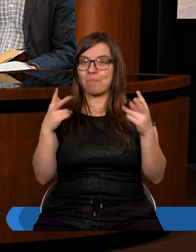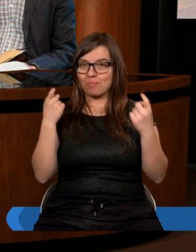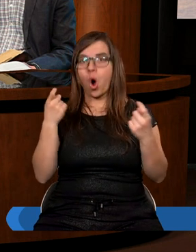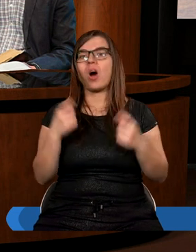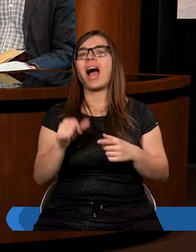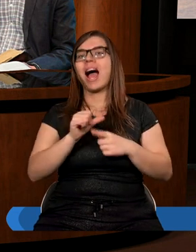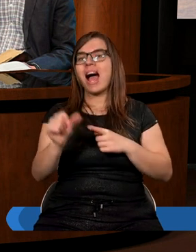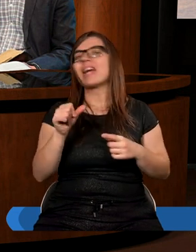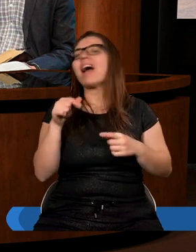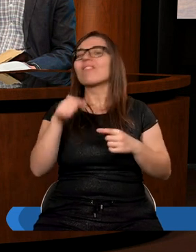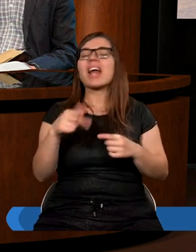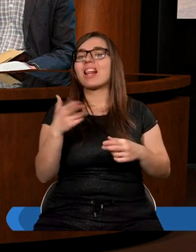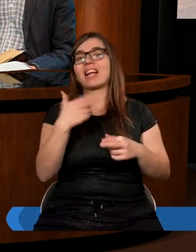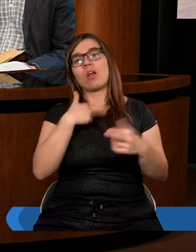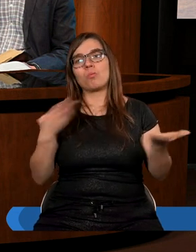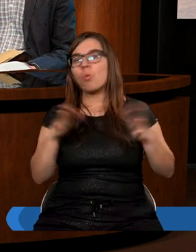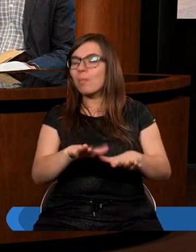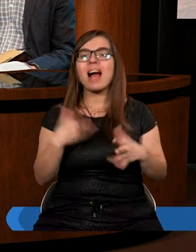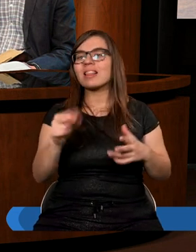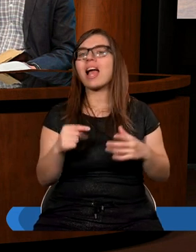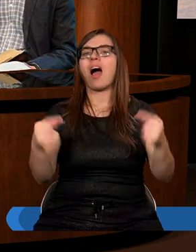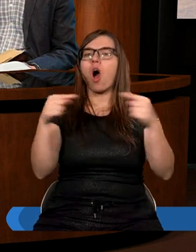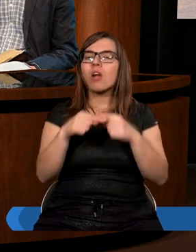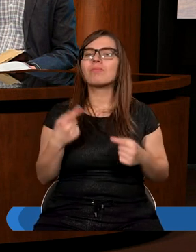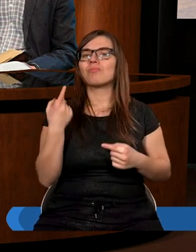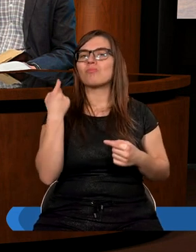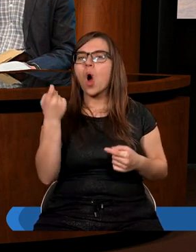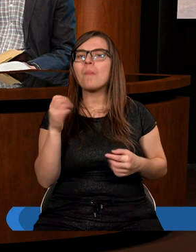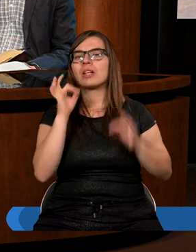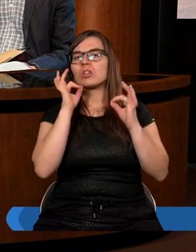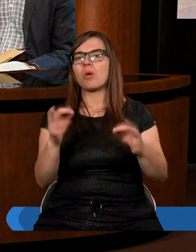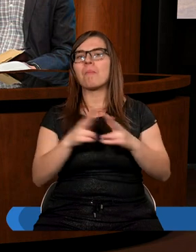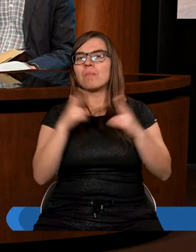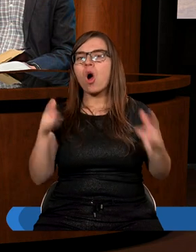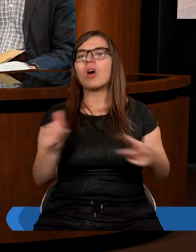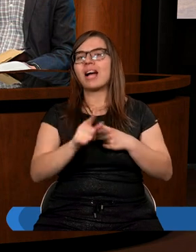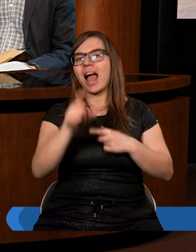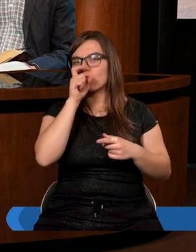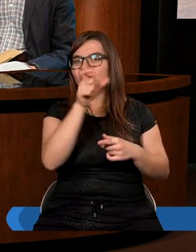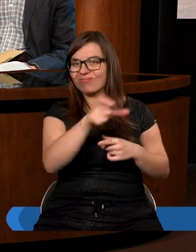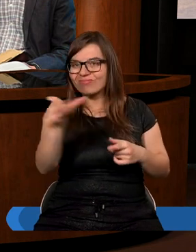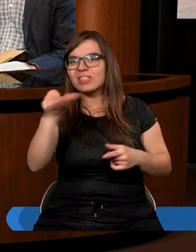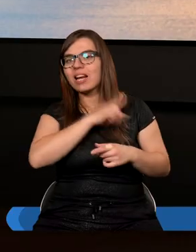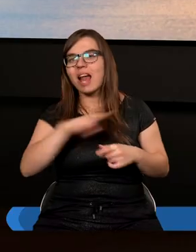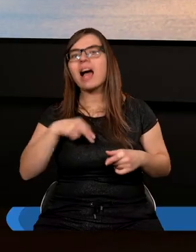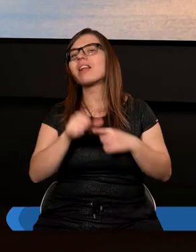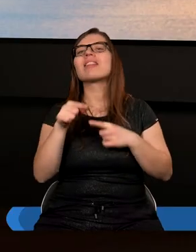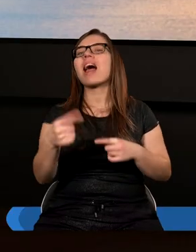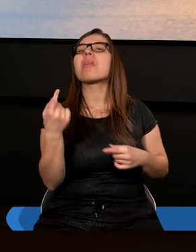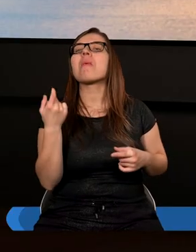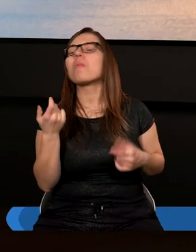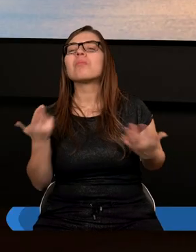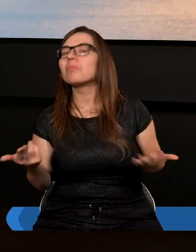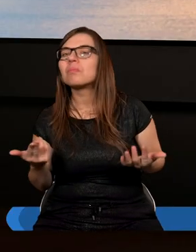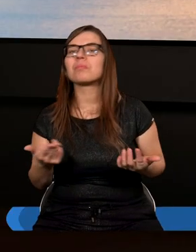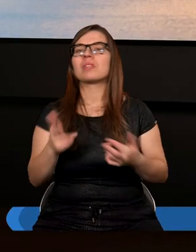i potrzebujemy przebaczenia, ale stosowną porą dla człowieka, dla nas, jest ten moment,